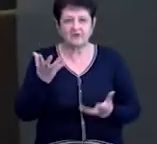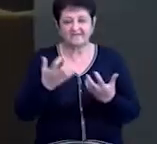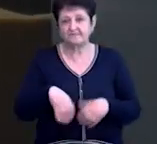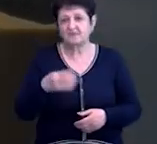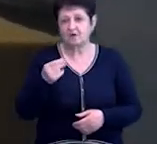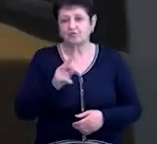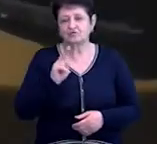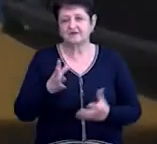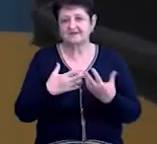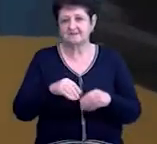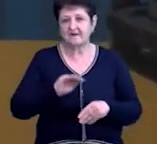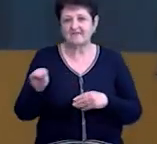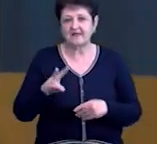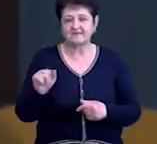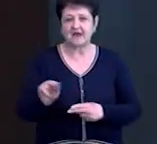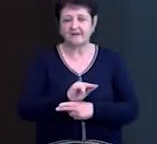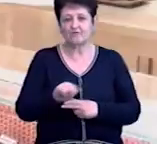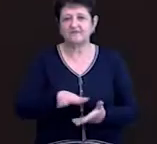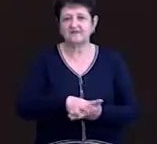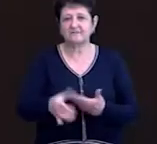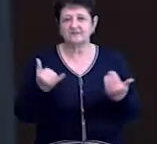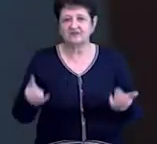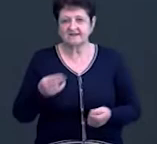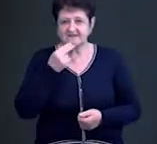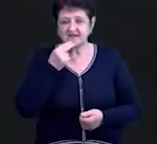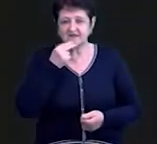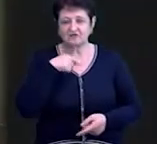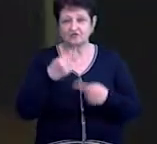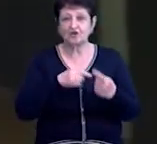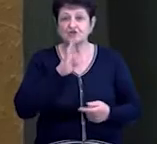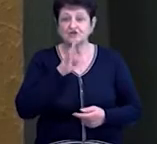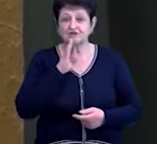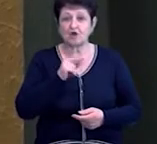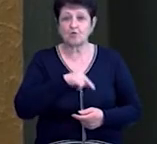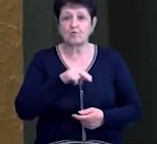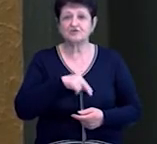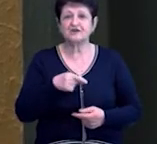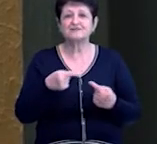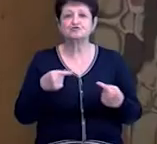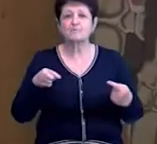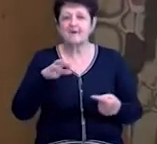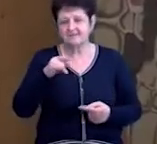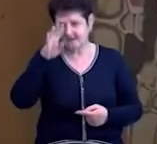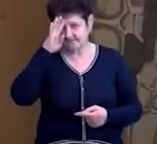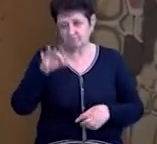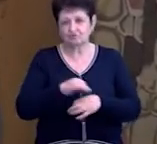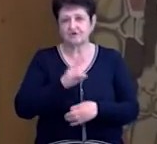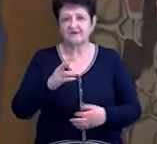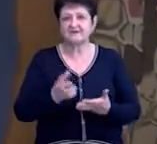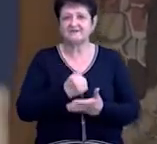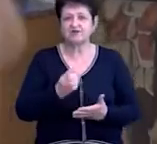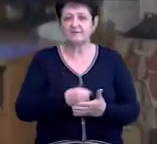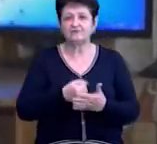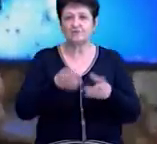Гроші, які родина відкладала на ремонт, витрачають зараз на їжу, каже жінка. Робочі інструменти чоловіка, якими він заробляв на життя до